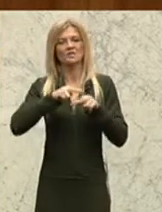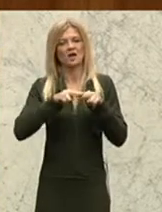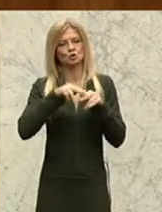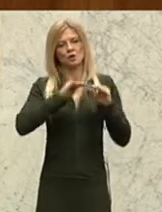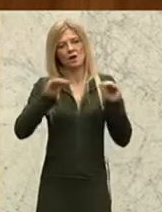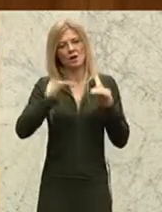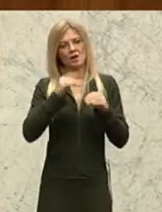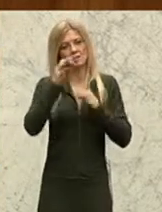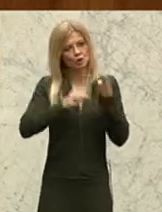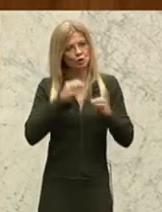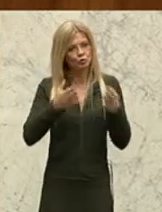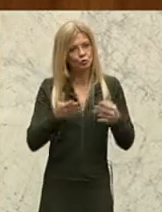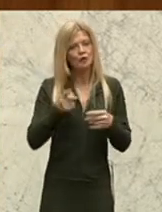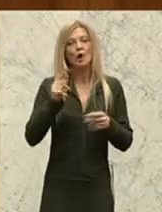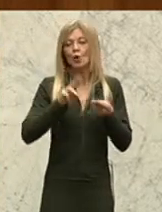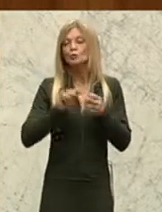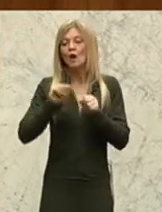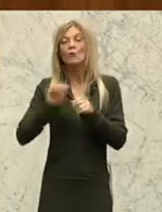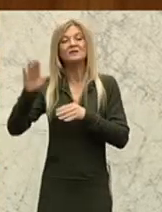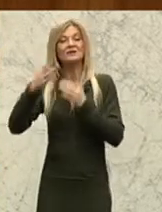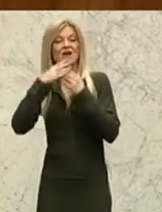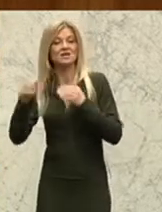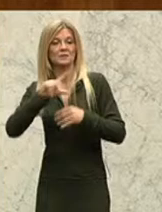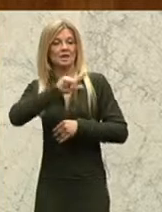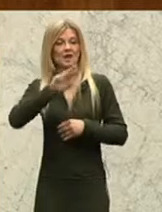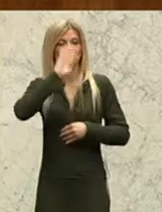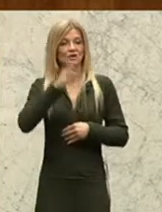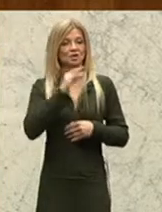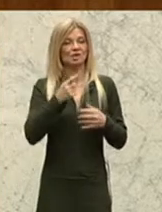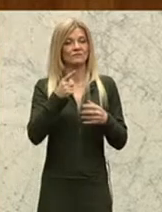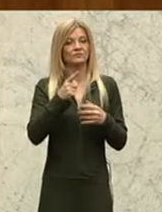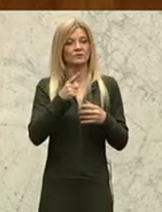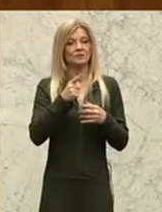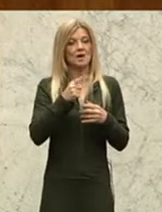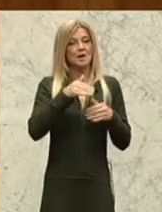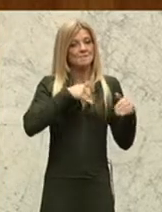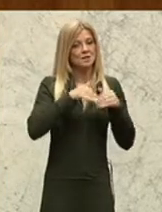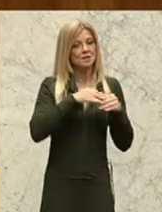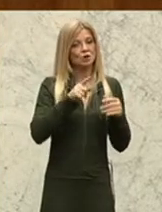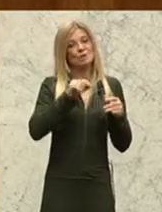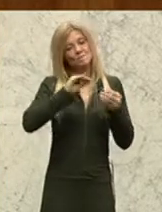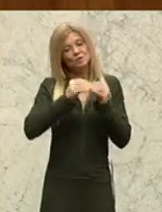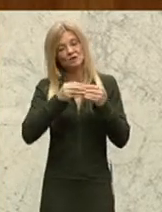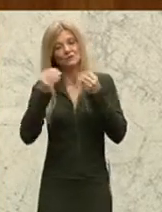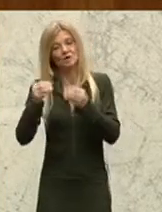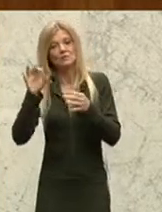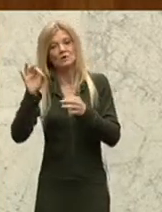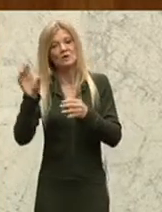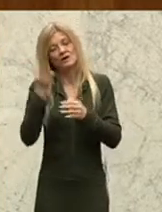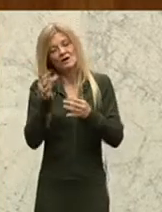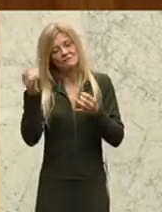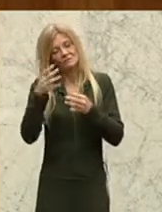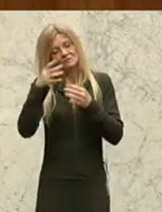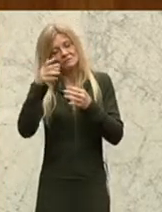ebenfalls seine Experten des Landwirtschaftsministeriums mit der Thematik Glyphosat befasst. Es geht einfach darum,